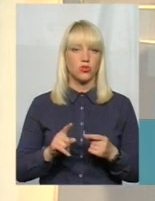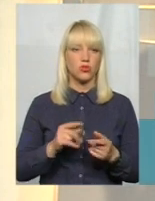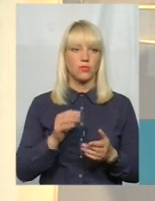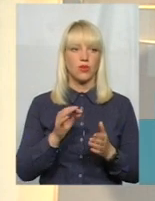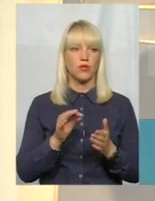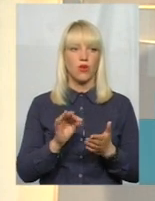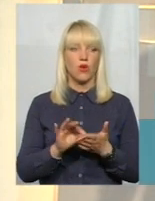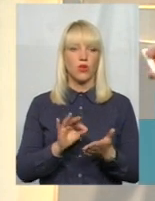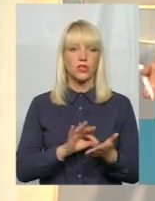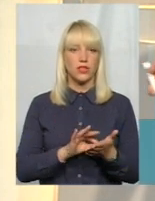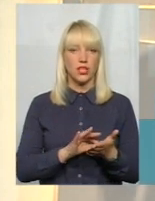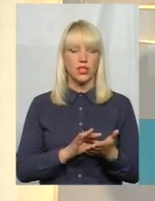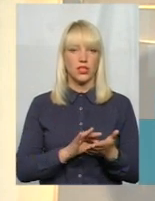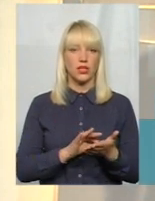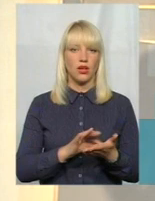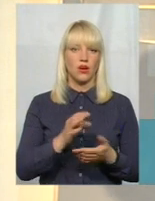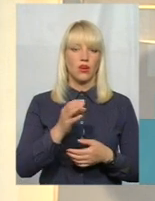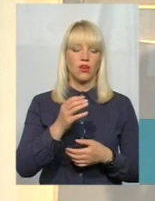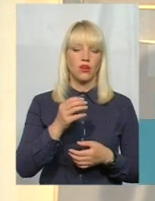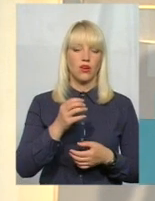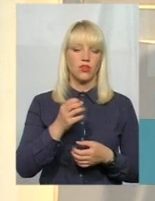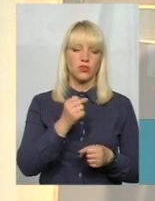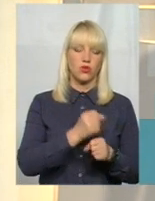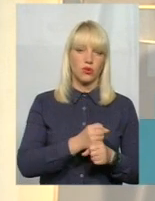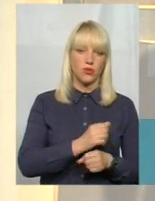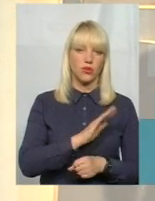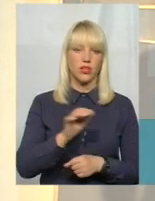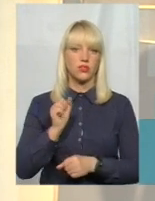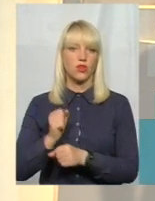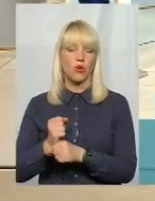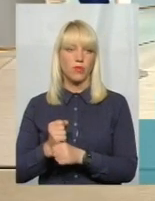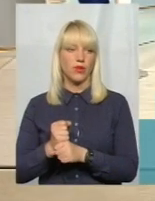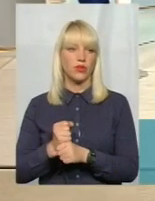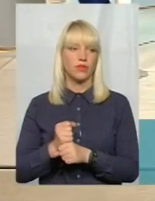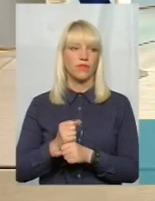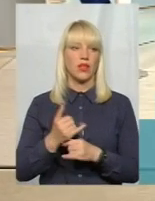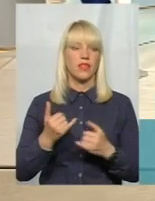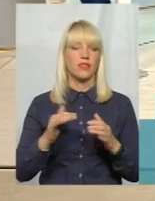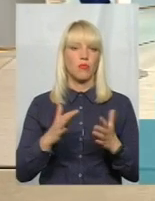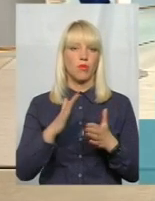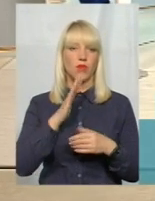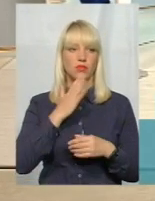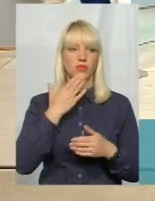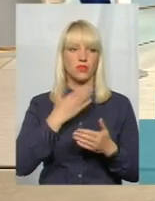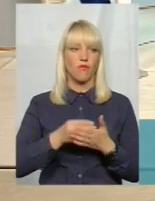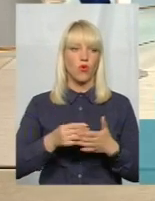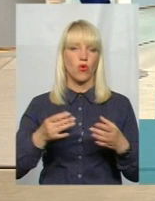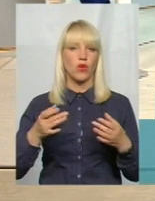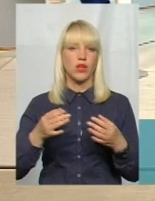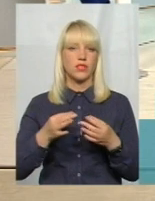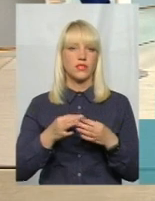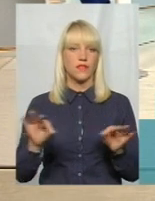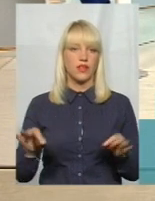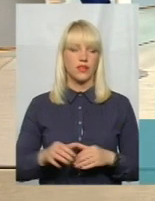ну, хороше і там зроблене і не зроблене, ну, от на момент свого звільнення. Пане Олег.